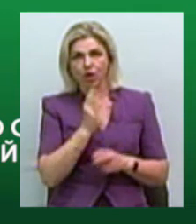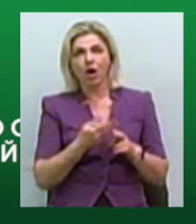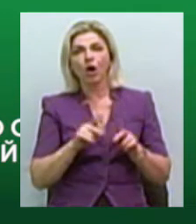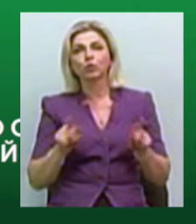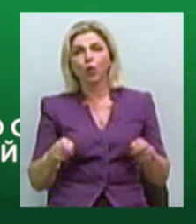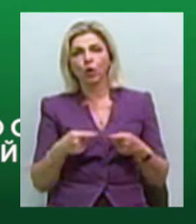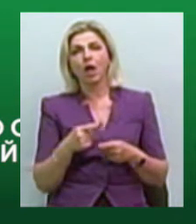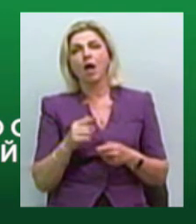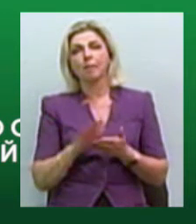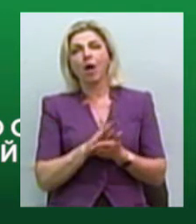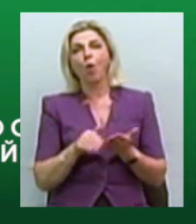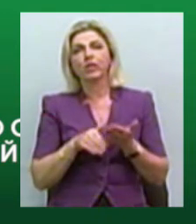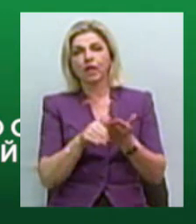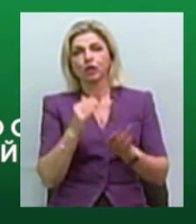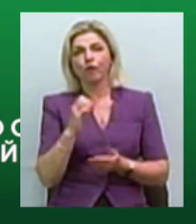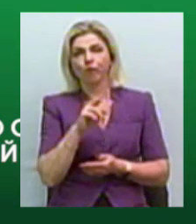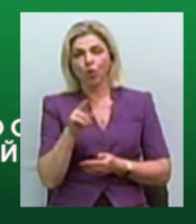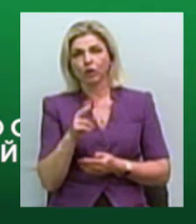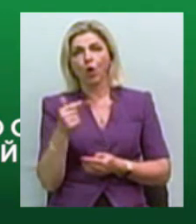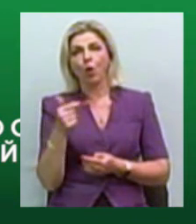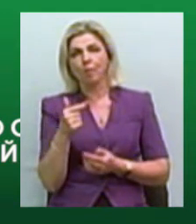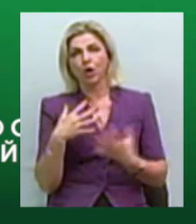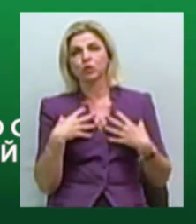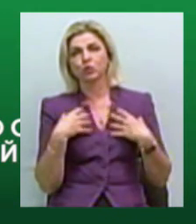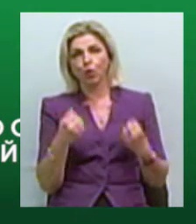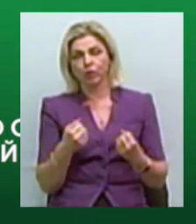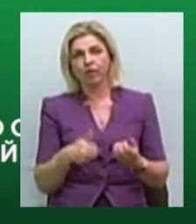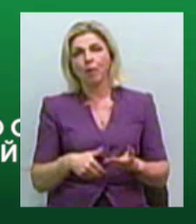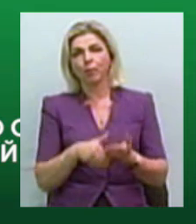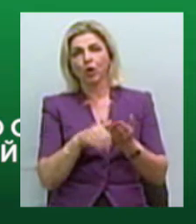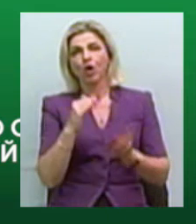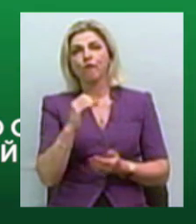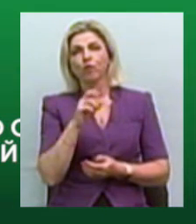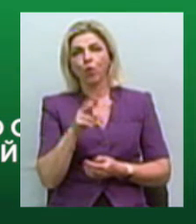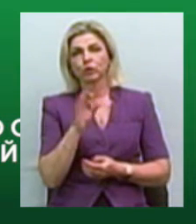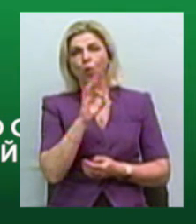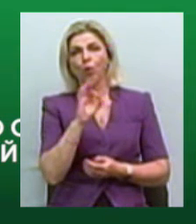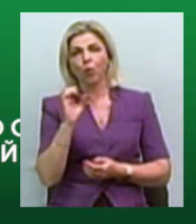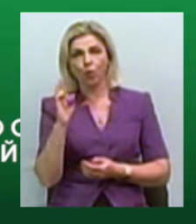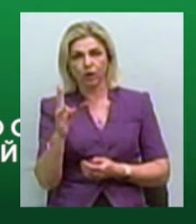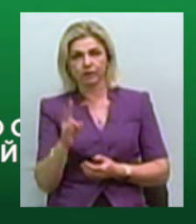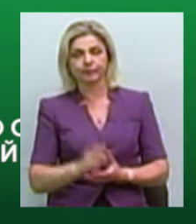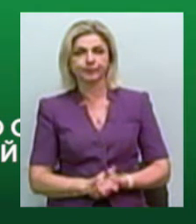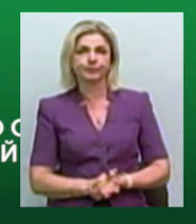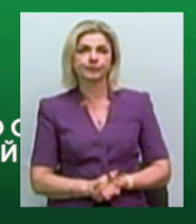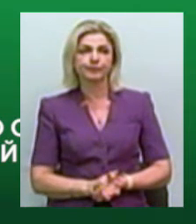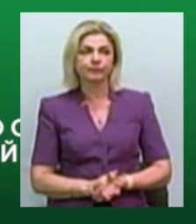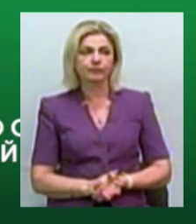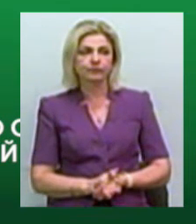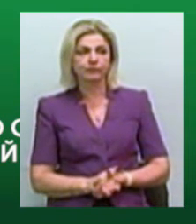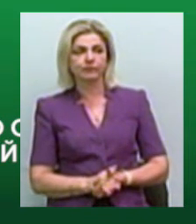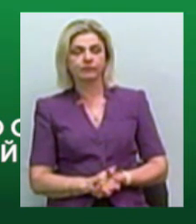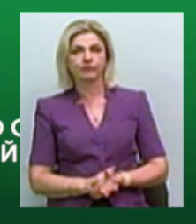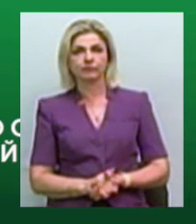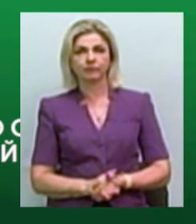«Українська фундація громадського здоров'я» за підтримки фонду ООН у галузі народонаселення в Україні та Міністерства